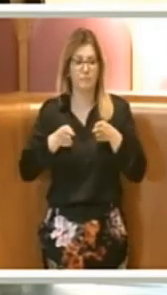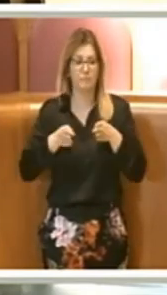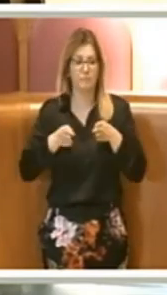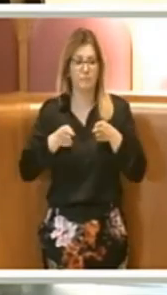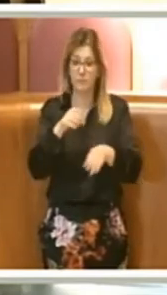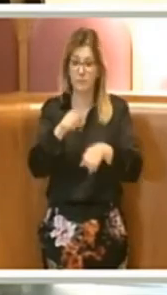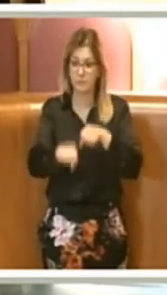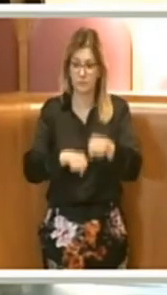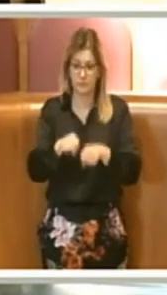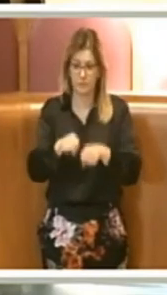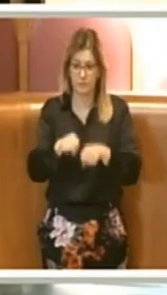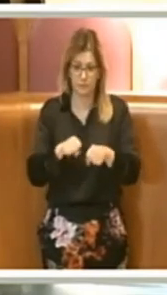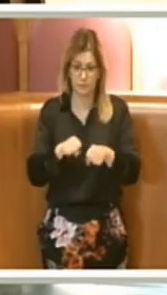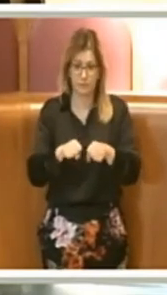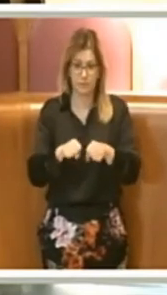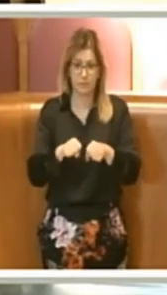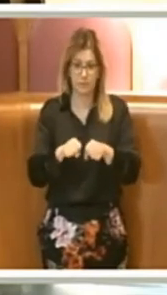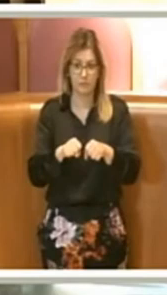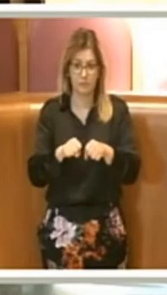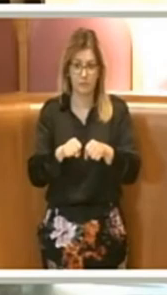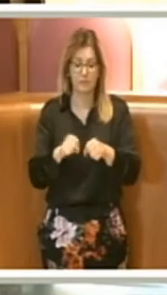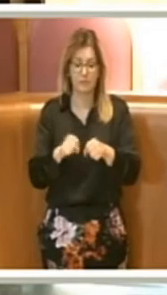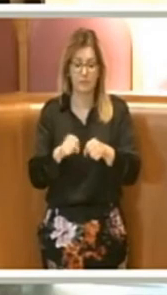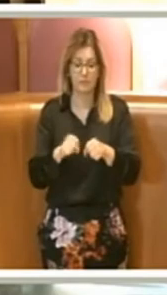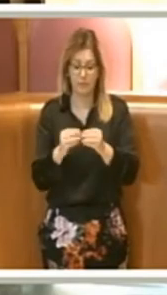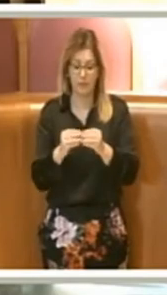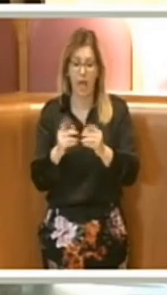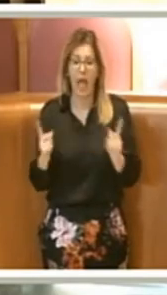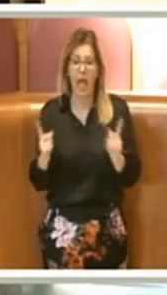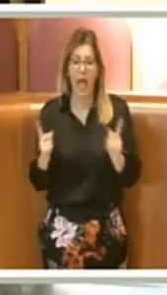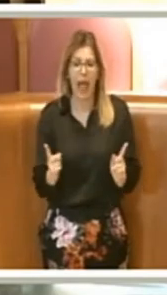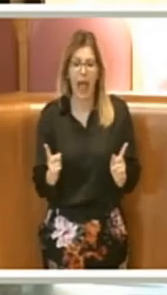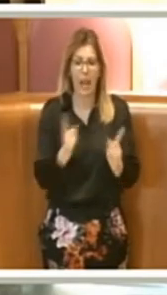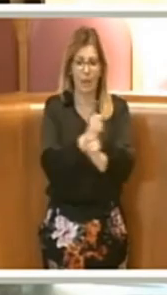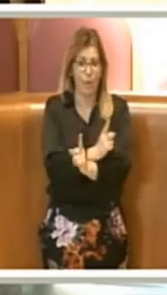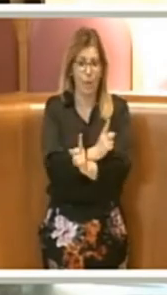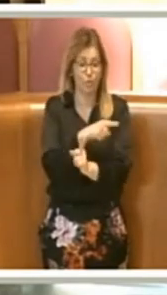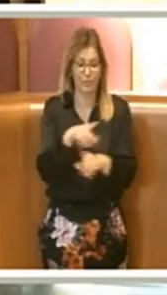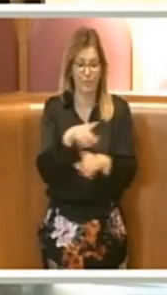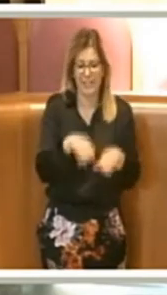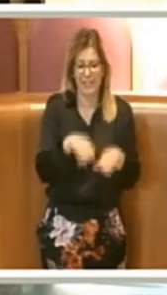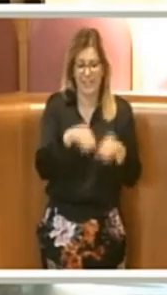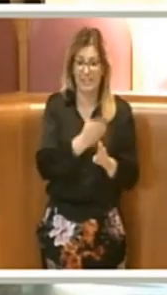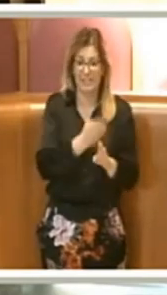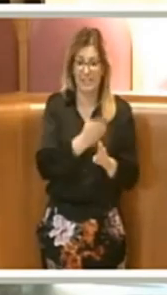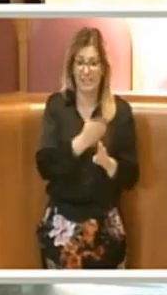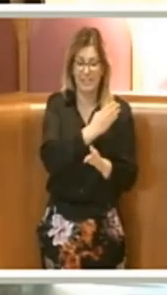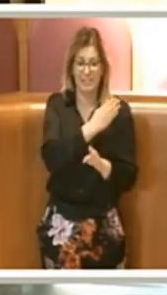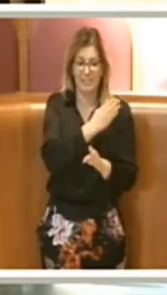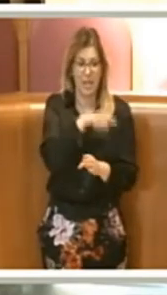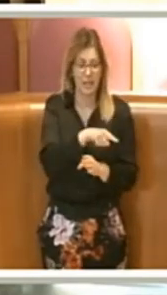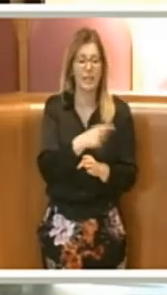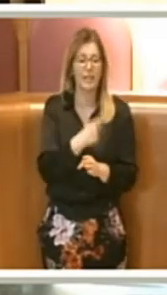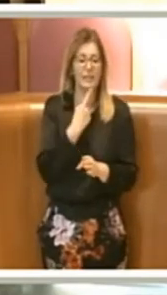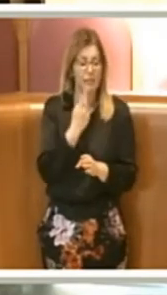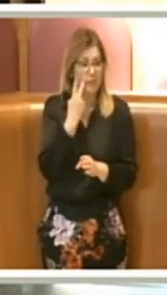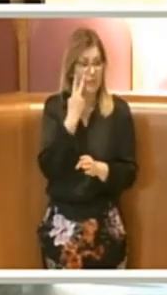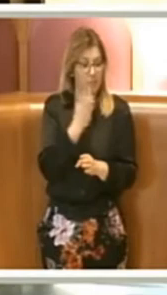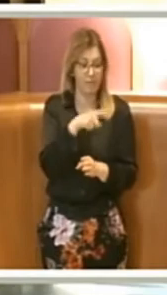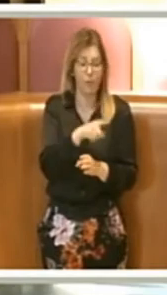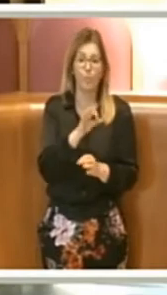al posto dell'iniziale previsione che prevedeva la realizzazione da parte del